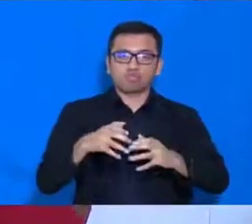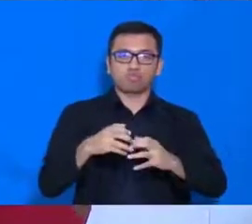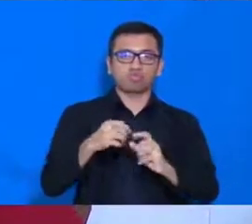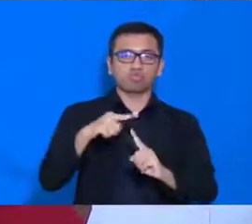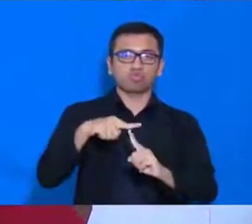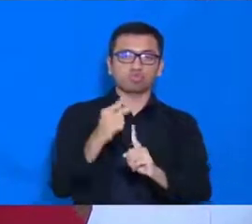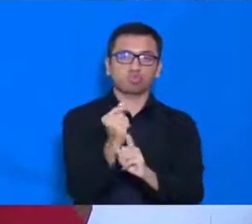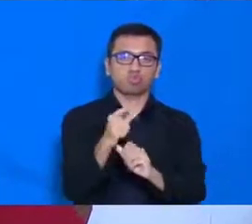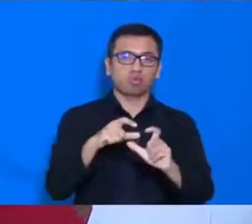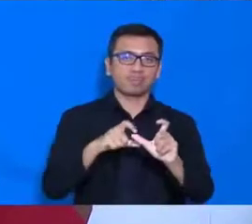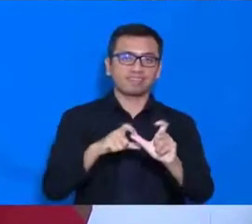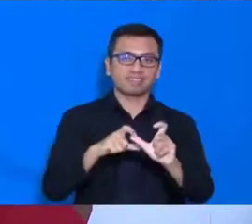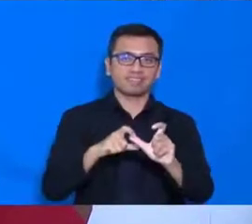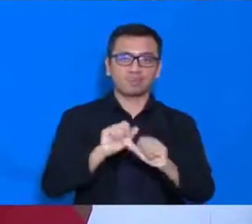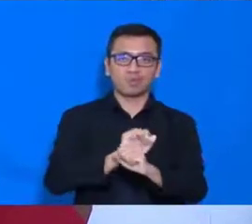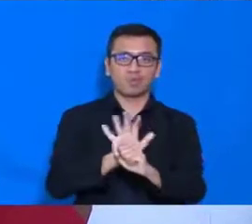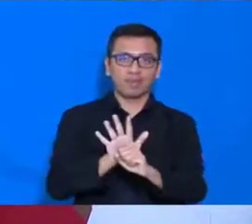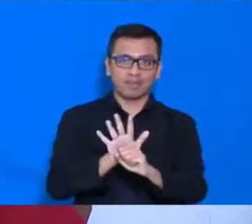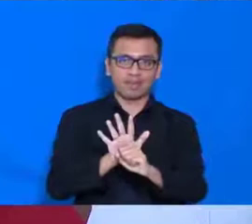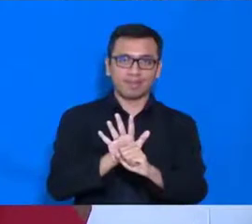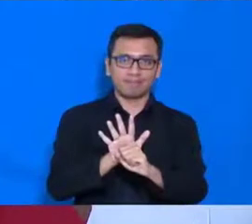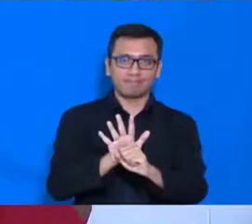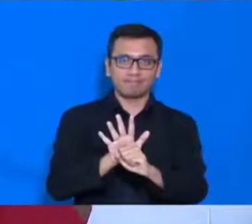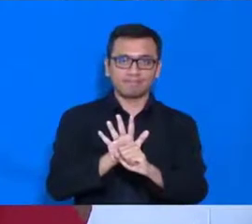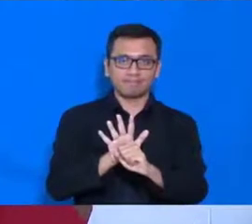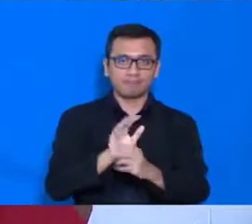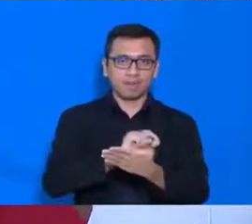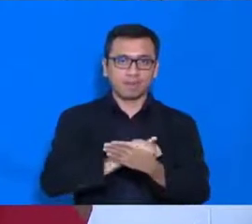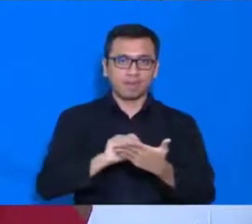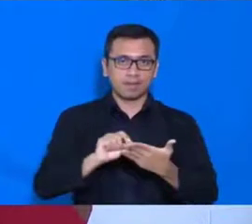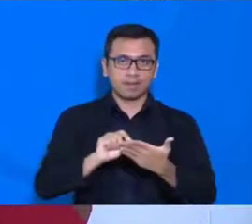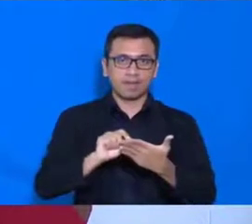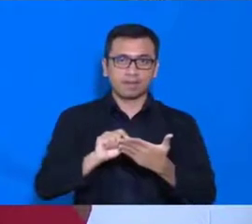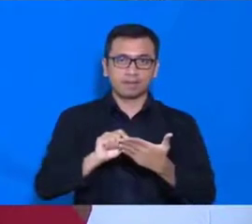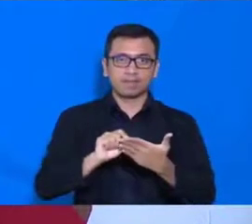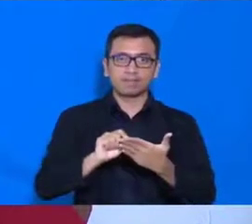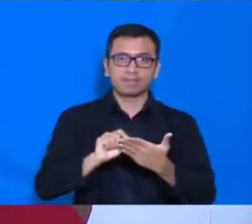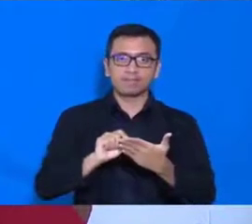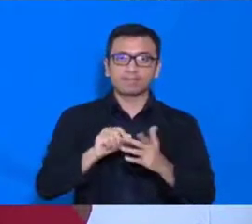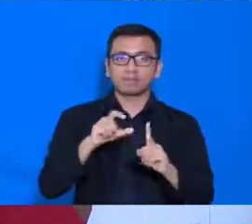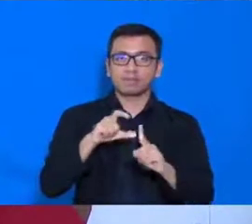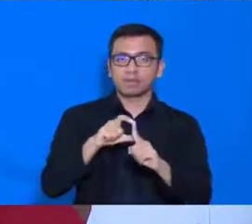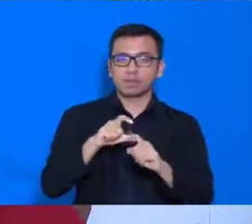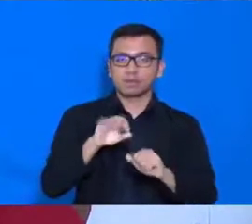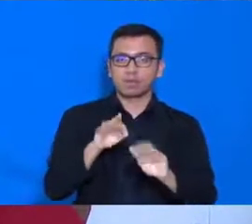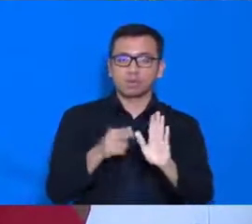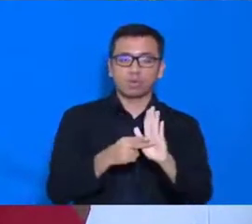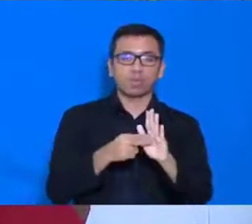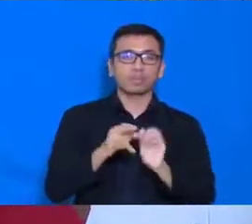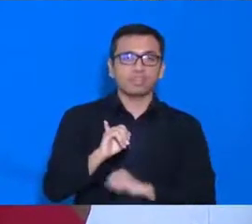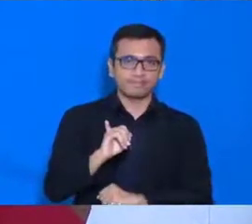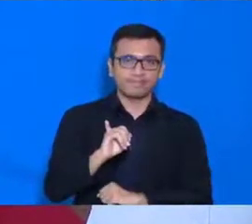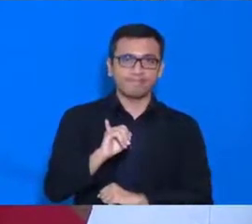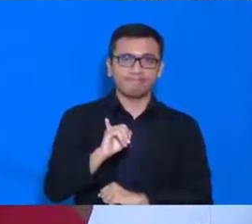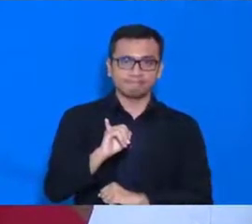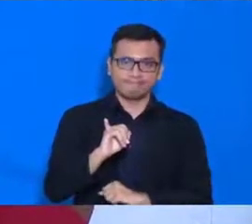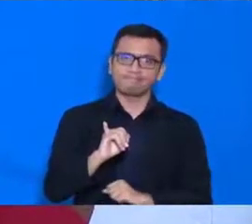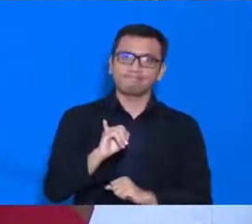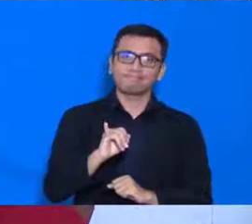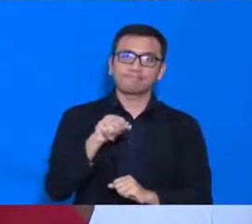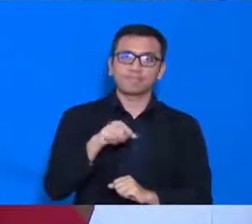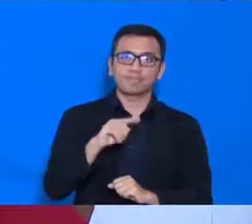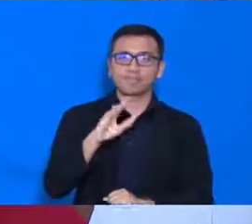-19, Bapak Legend Donny Monado, yang juga Kepala